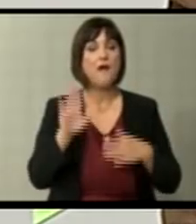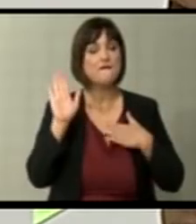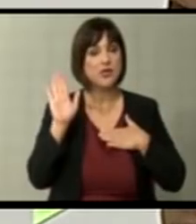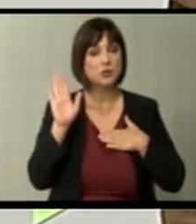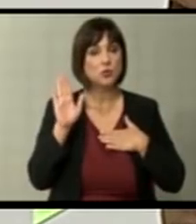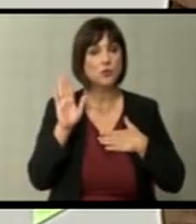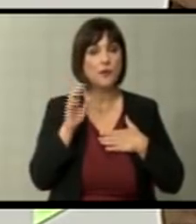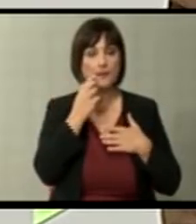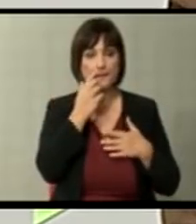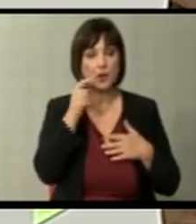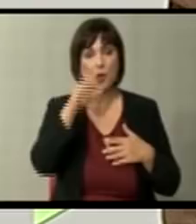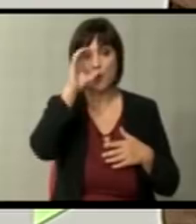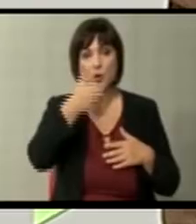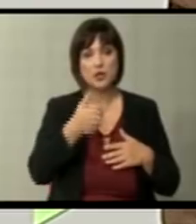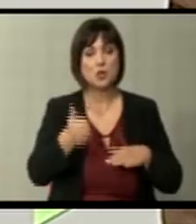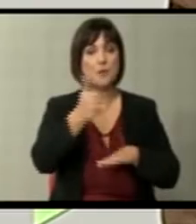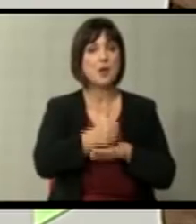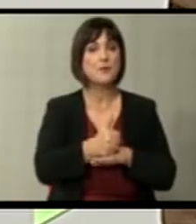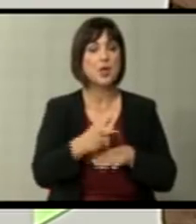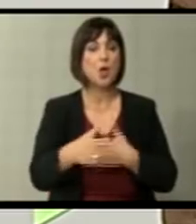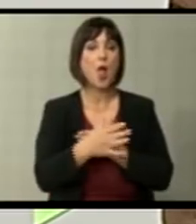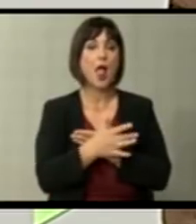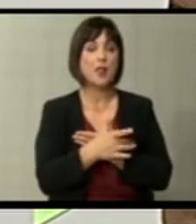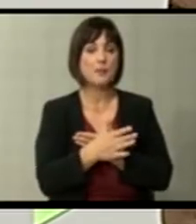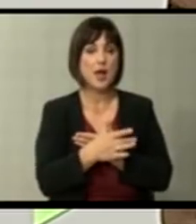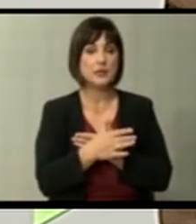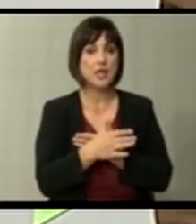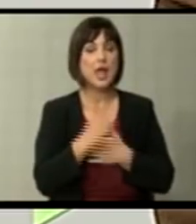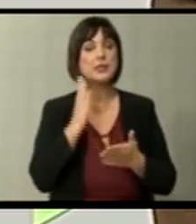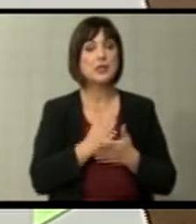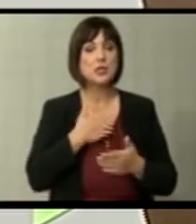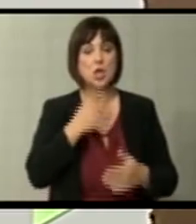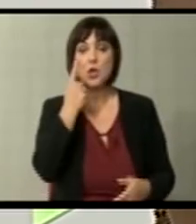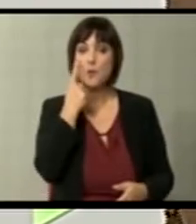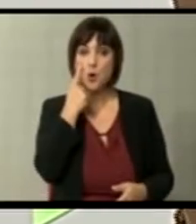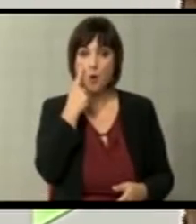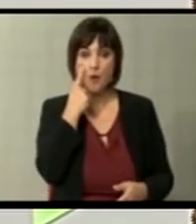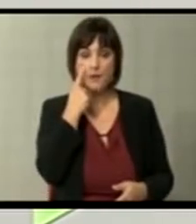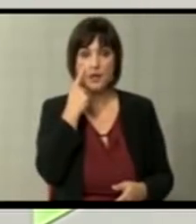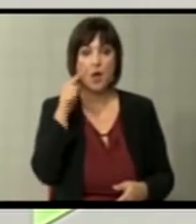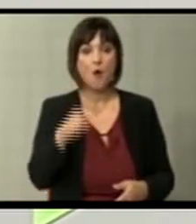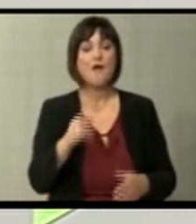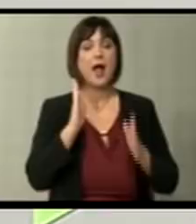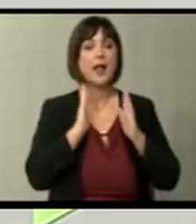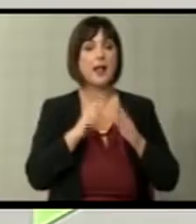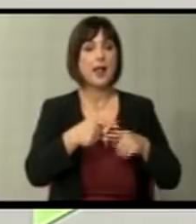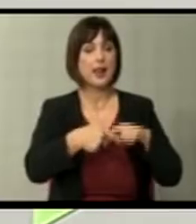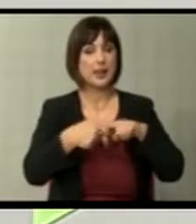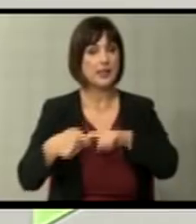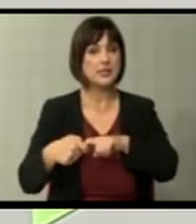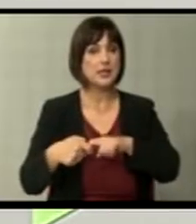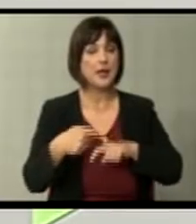и кон бугарциот премиер и кон Албанија, дека ние ќе се обидеме таа линија исто така да